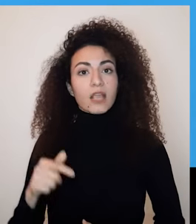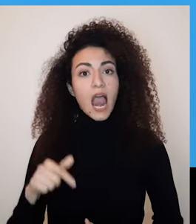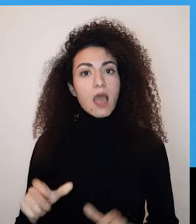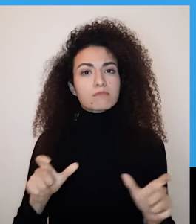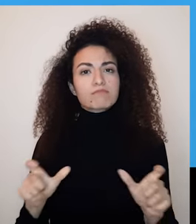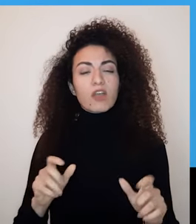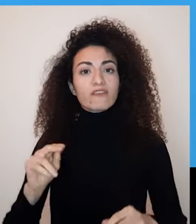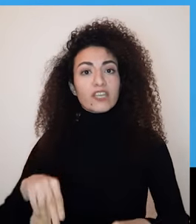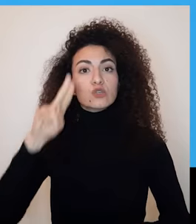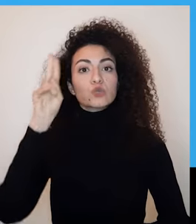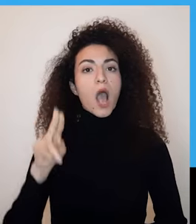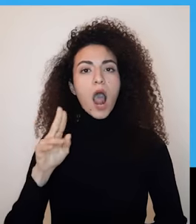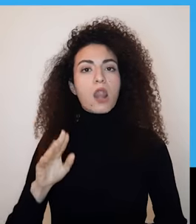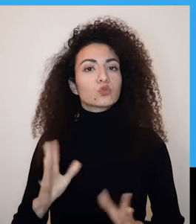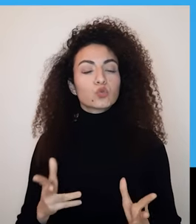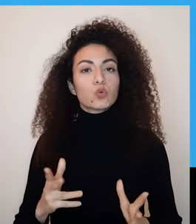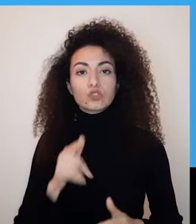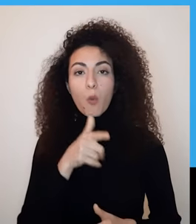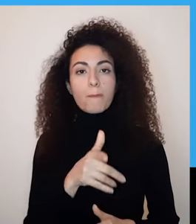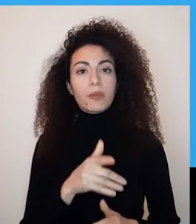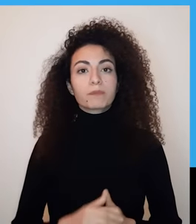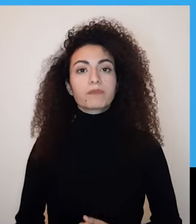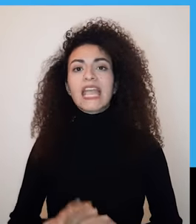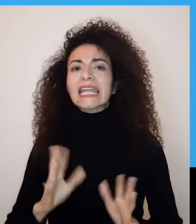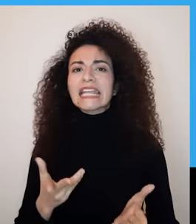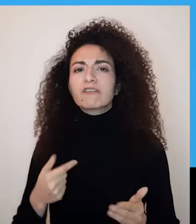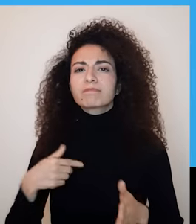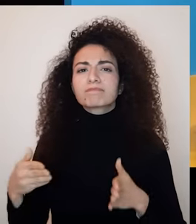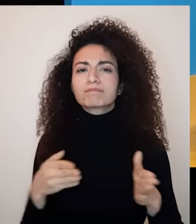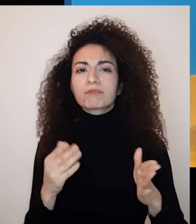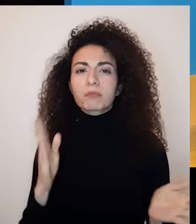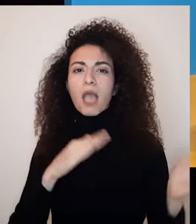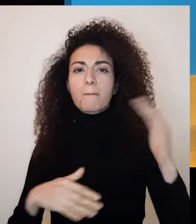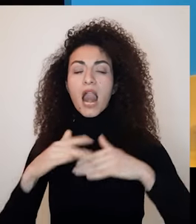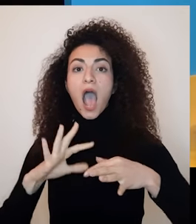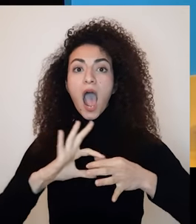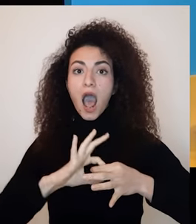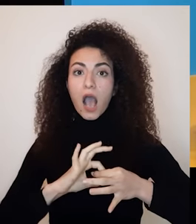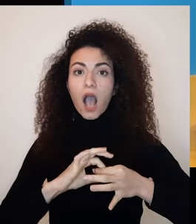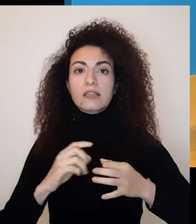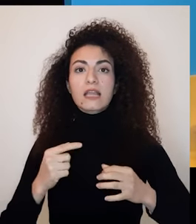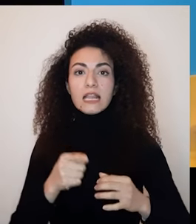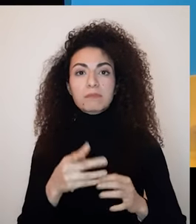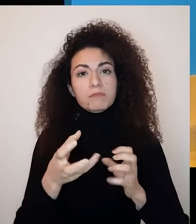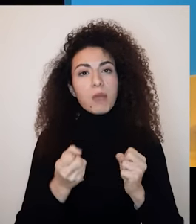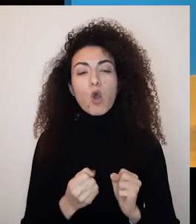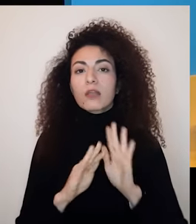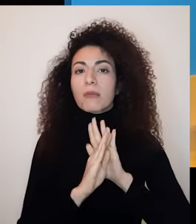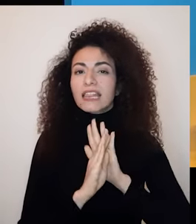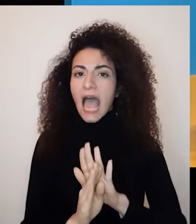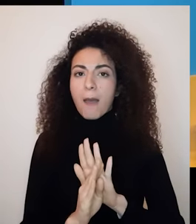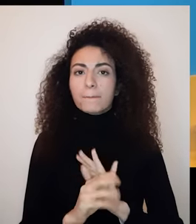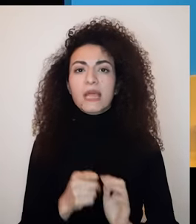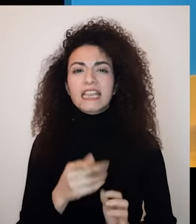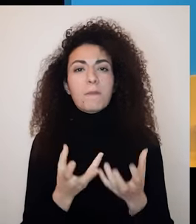التشبيك والمناثرة هيدا القسم رح يعالج السؤال التالي كيف ممكن نبني وننمي علاقات ذات معنى